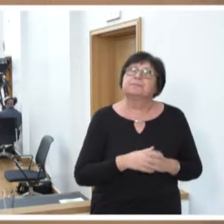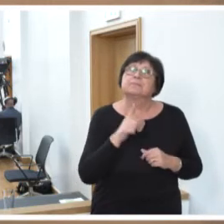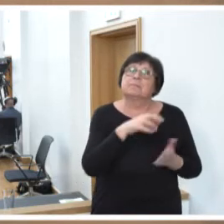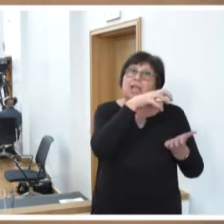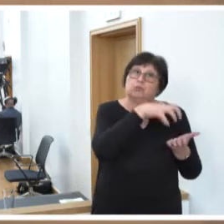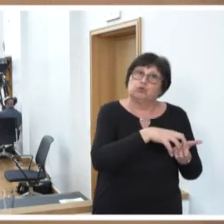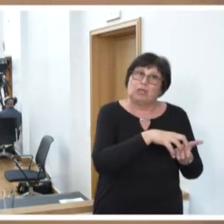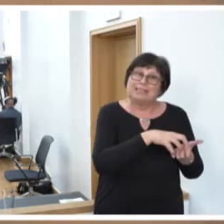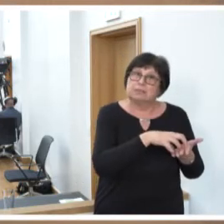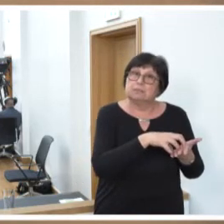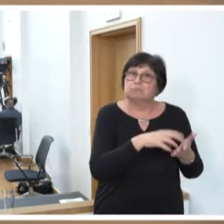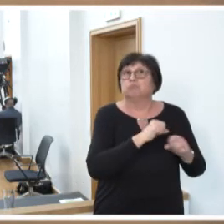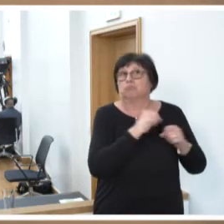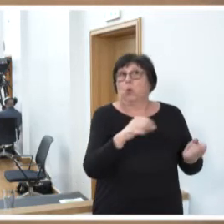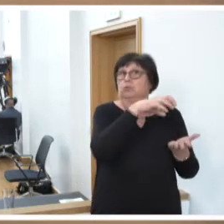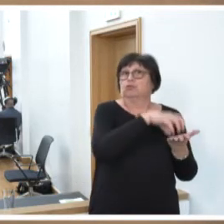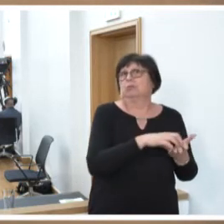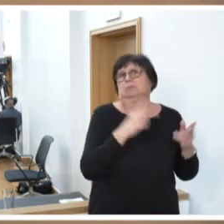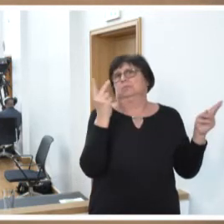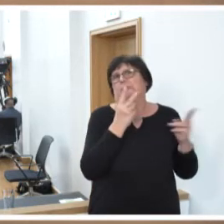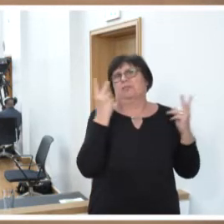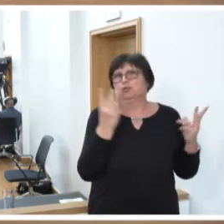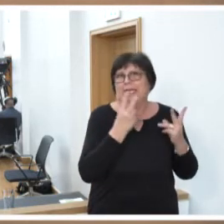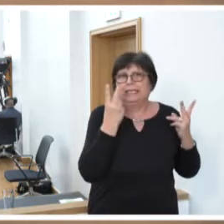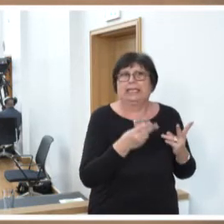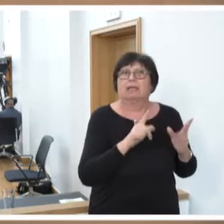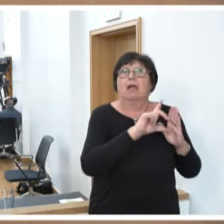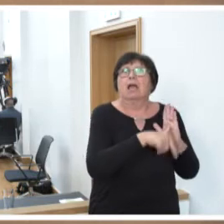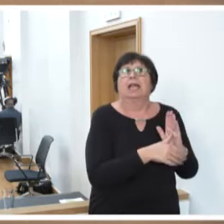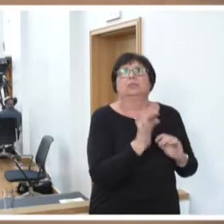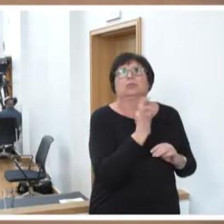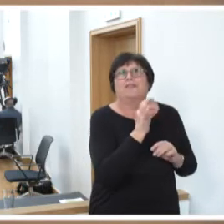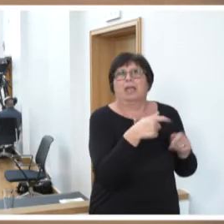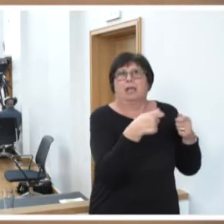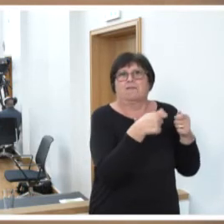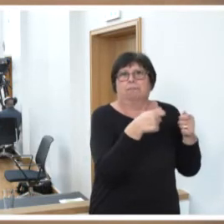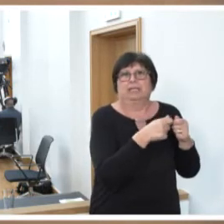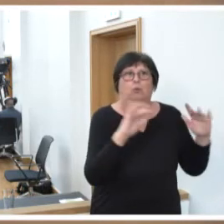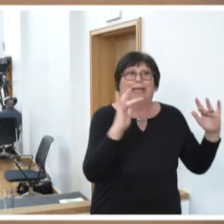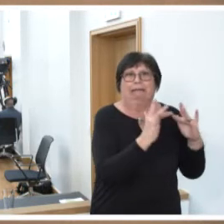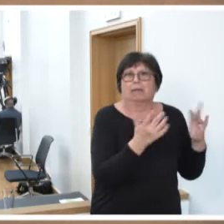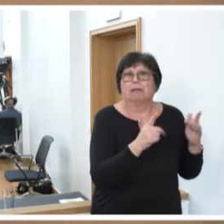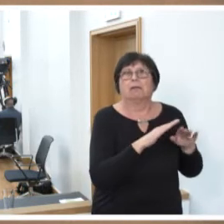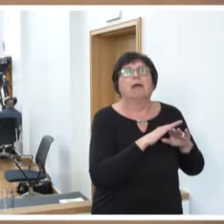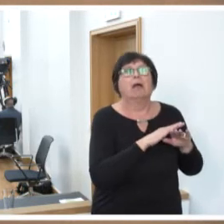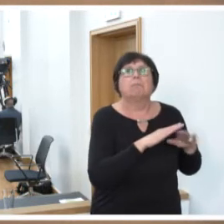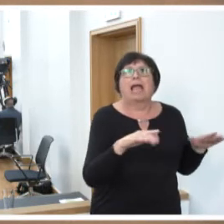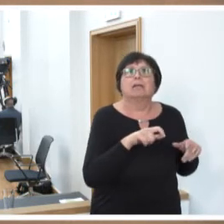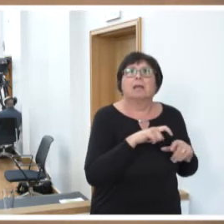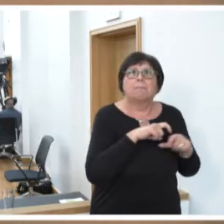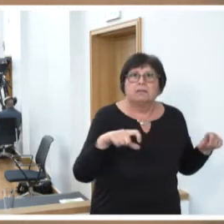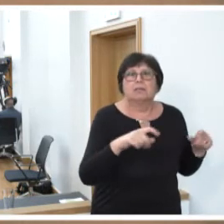Städten, in den Ballungsräumen natürlich leistungsfähige Verbindungen, Breitband- und oder Glasfaser, aber auch